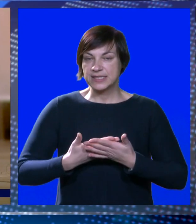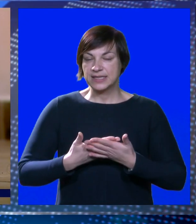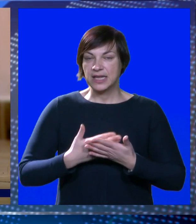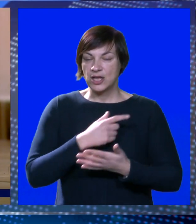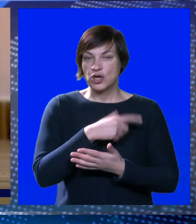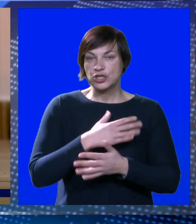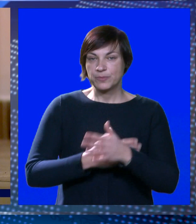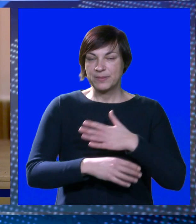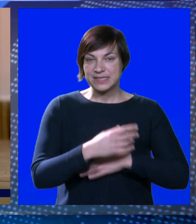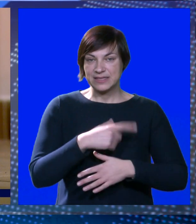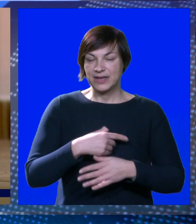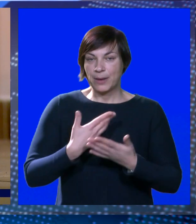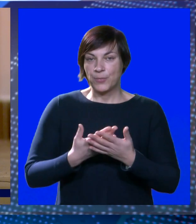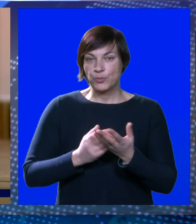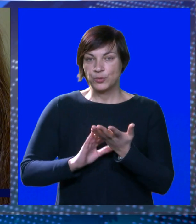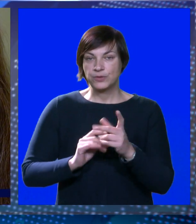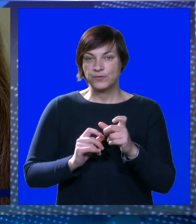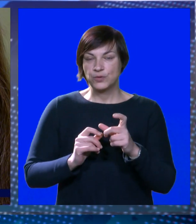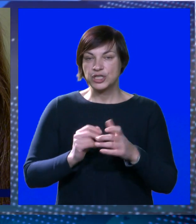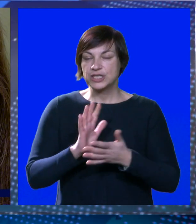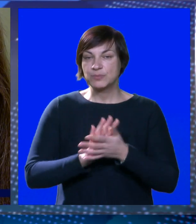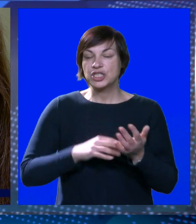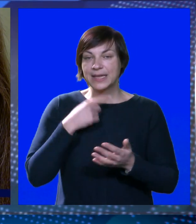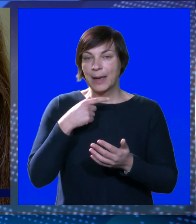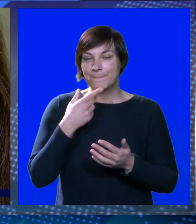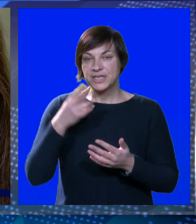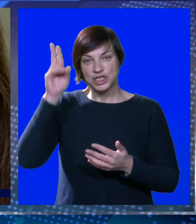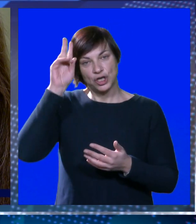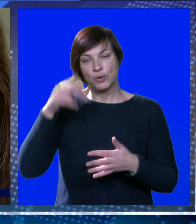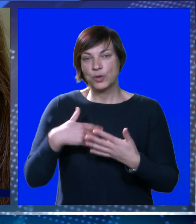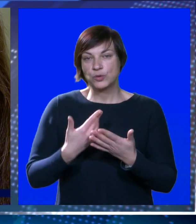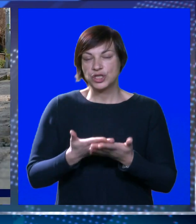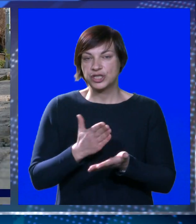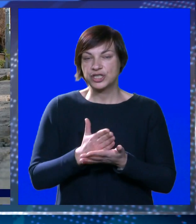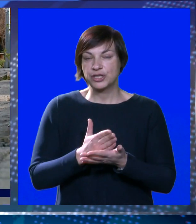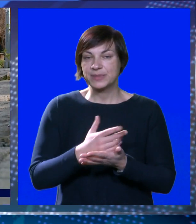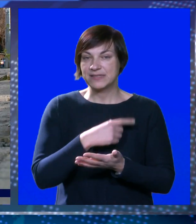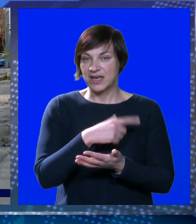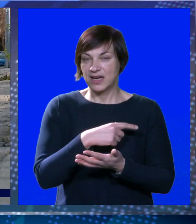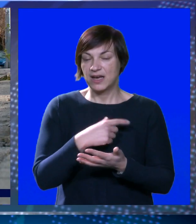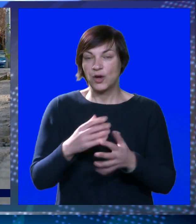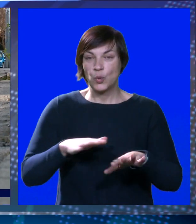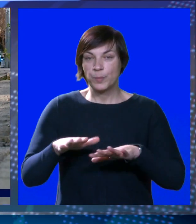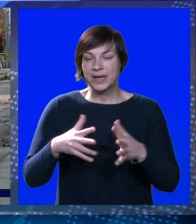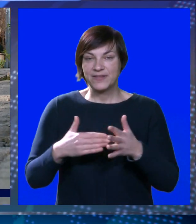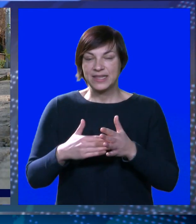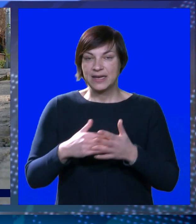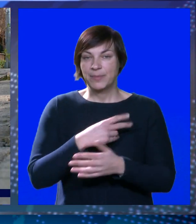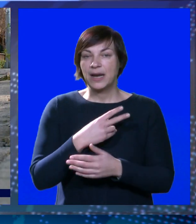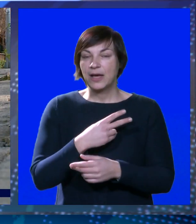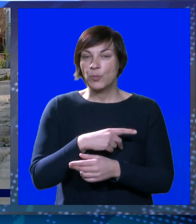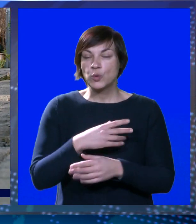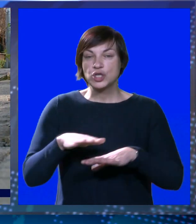dosjedan i osobama s invaliditetom poput Marine Vučić s početka priče, omogućiti ono što bi svaka pa i prosječna gradska uprava trebalo